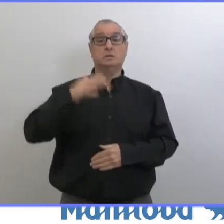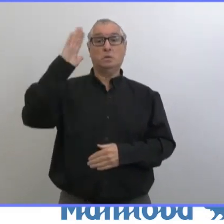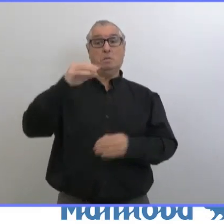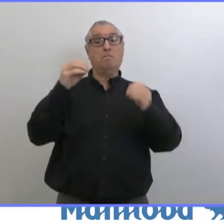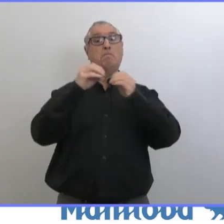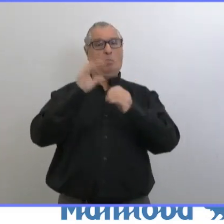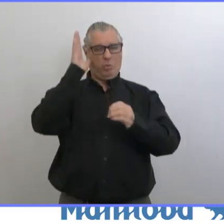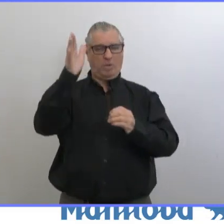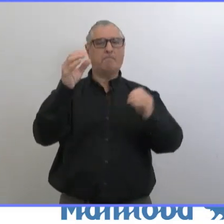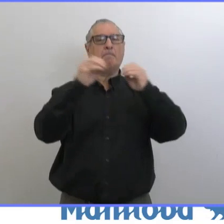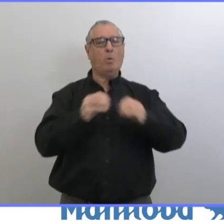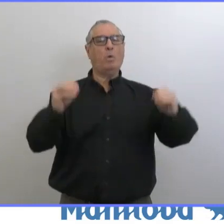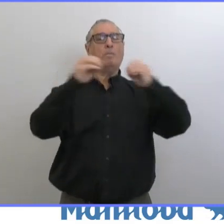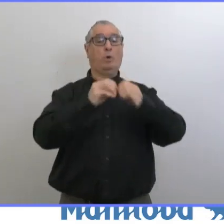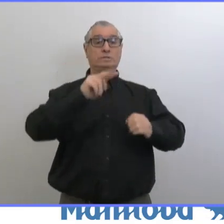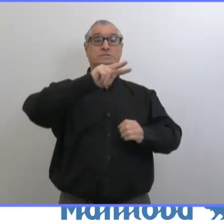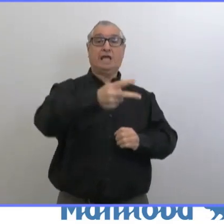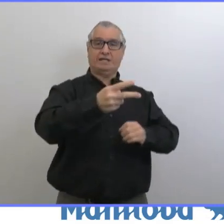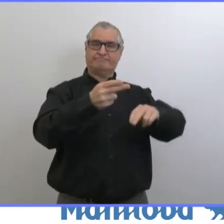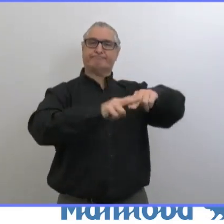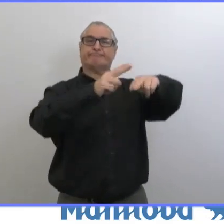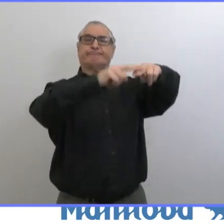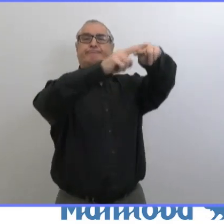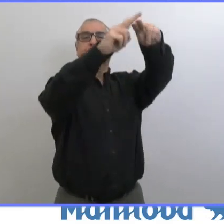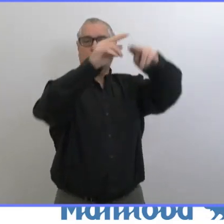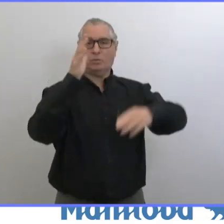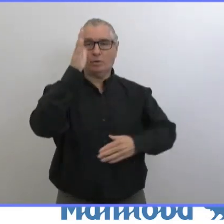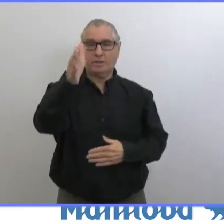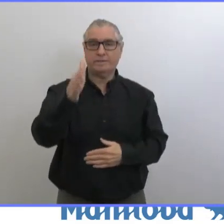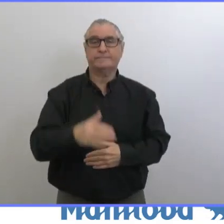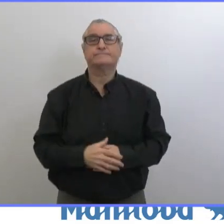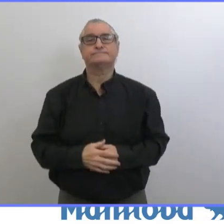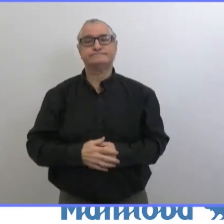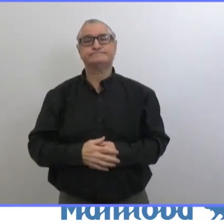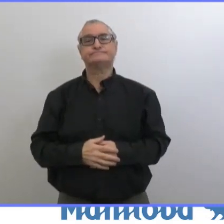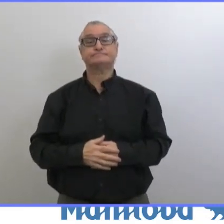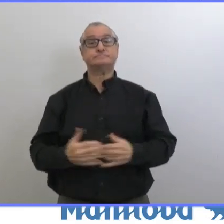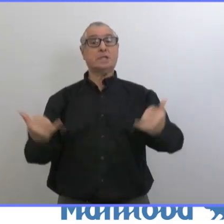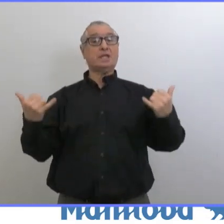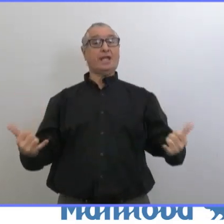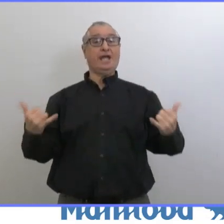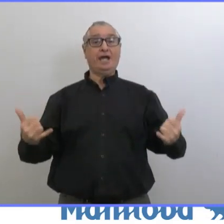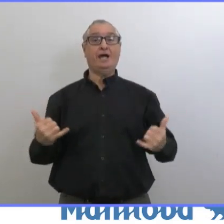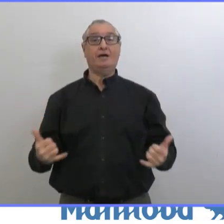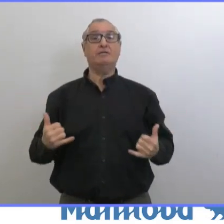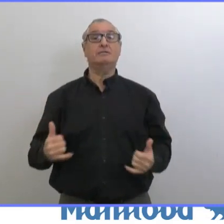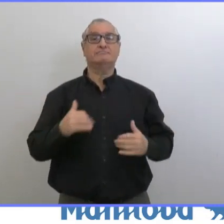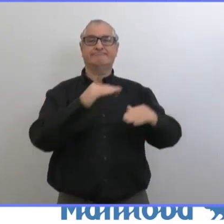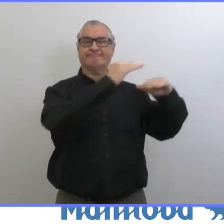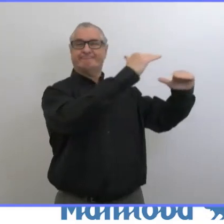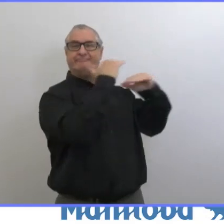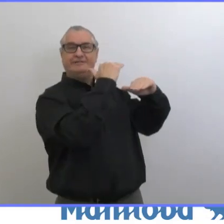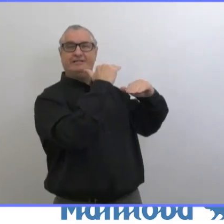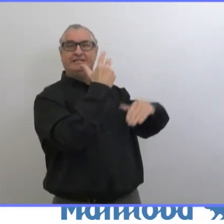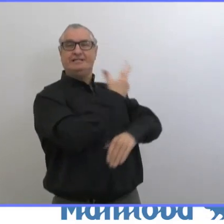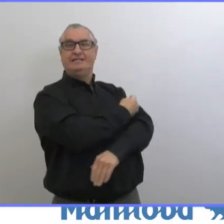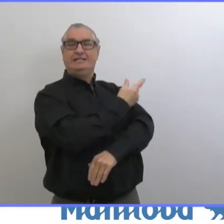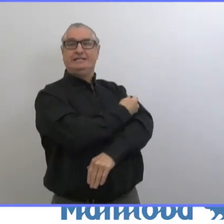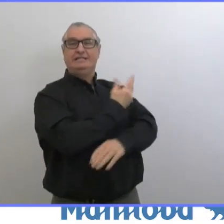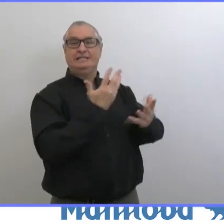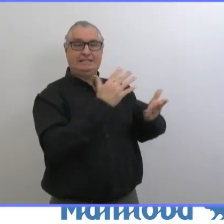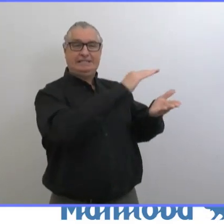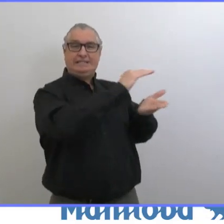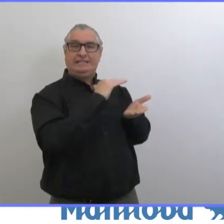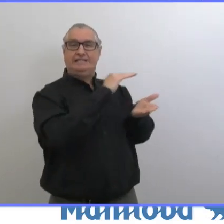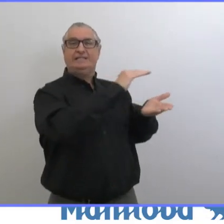que ces chiffres augmentent. Comme vous le savez tous, on a un approvisionnement très limité de vaccins. Mais une fois que ce